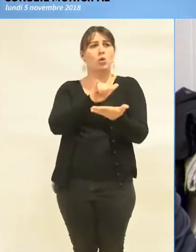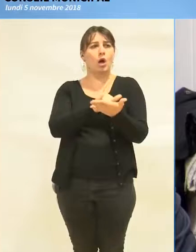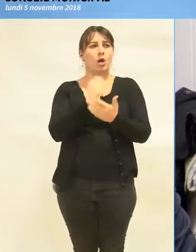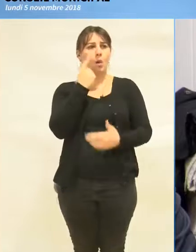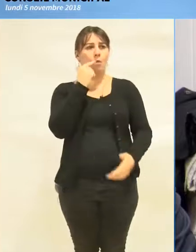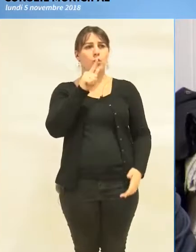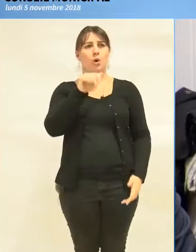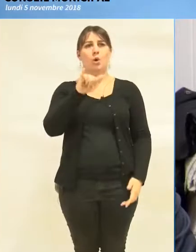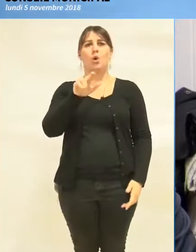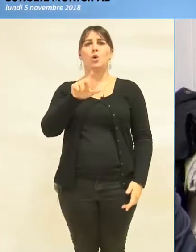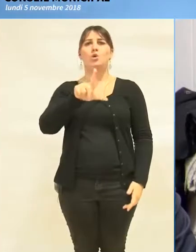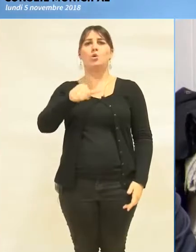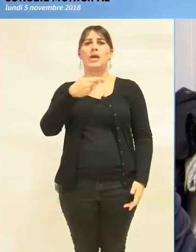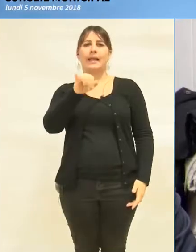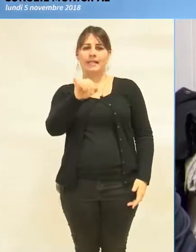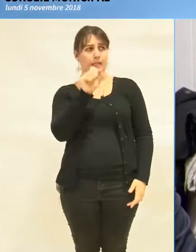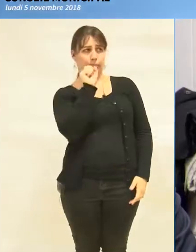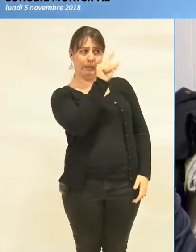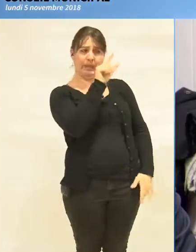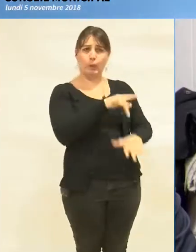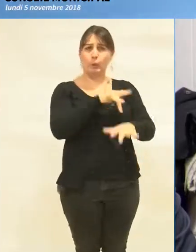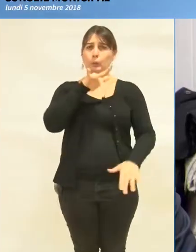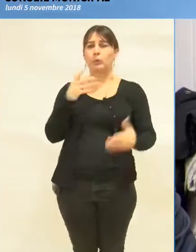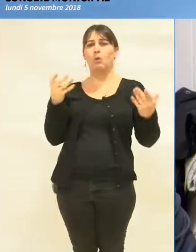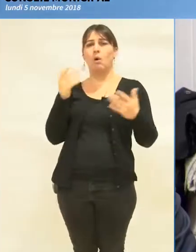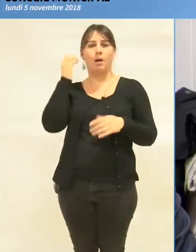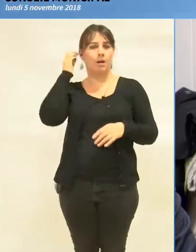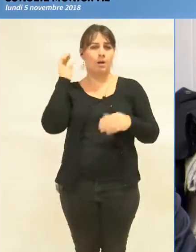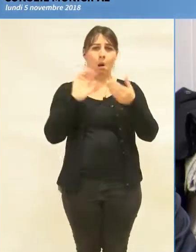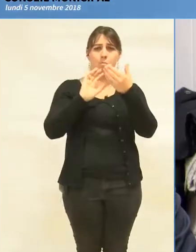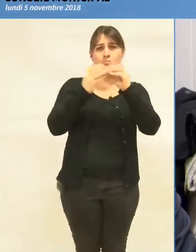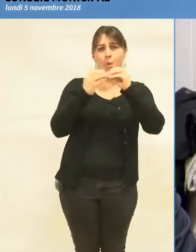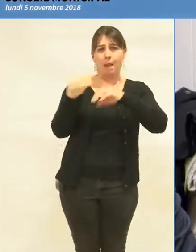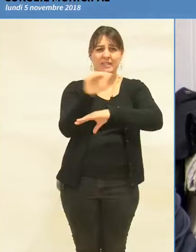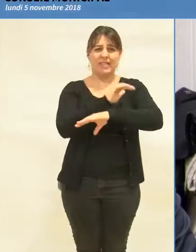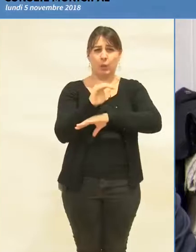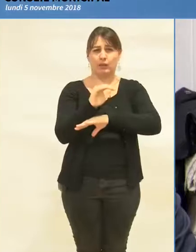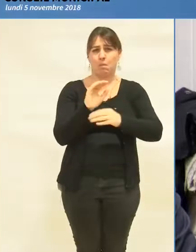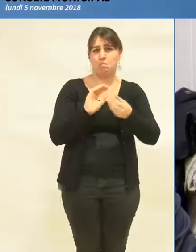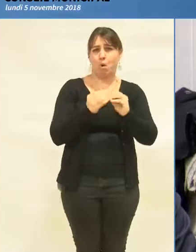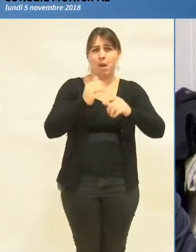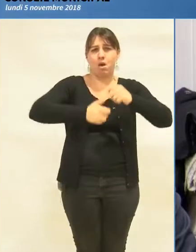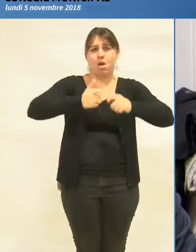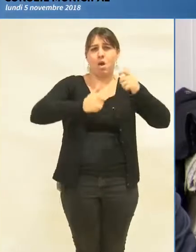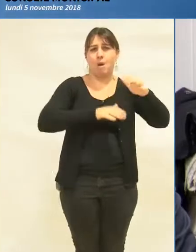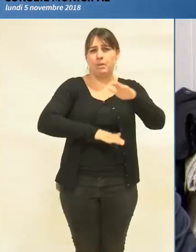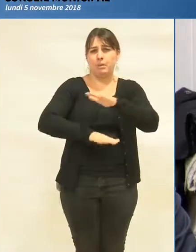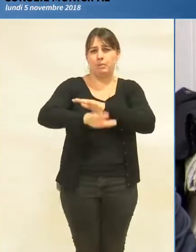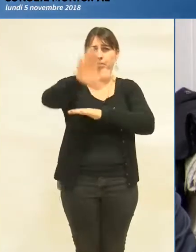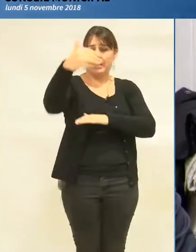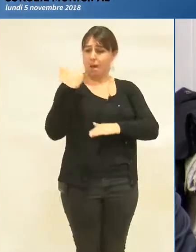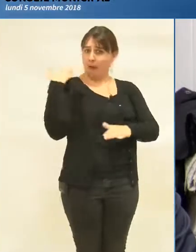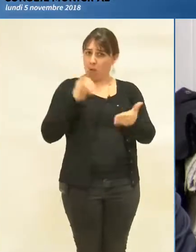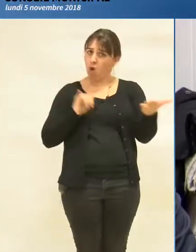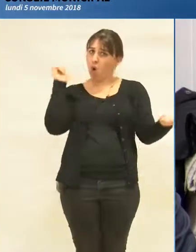Giuliani. M. Giuliani était confronté à une insécurité montante. Et moi, je suis allée à New York il n pas